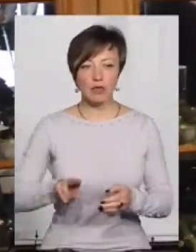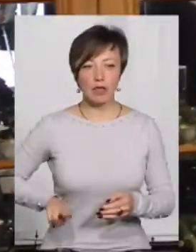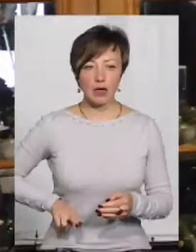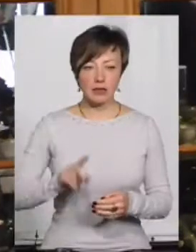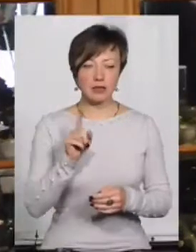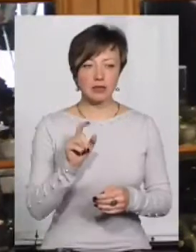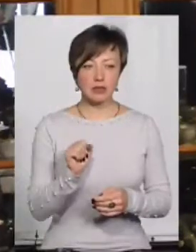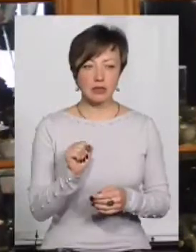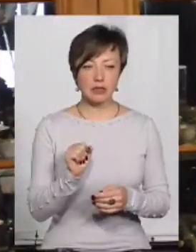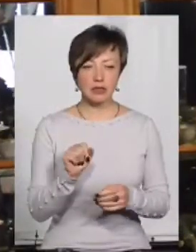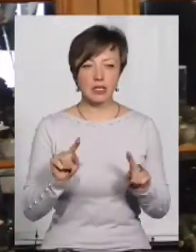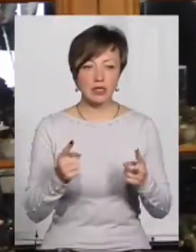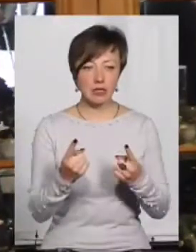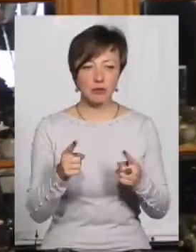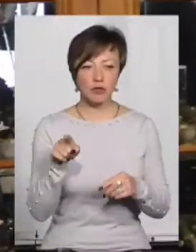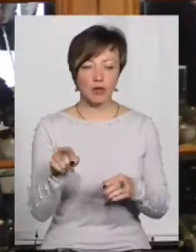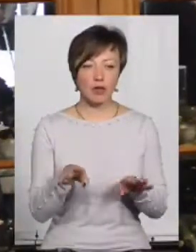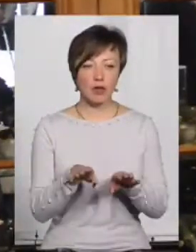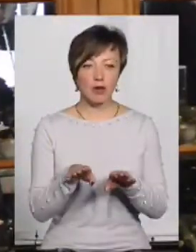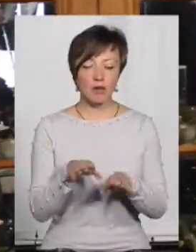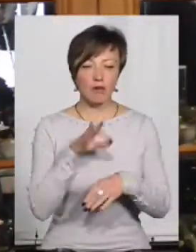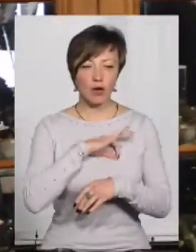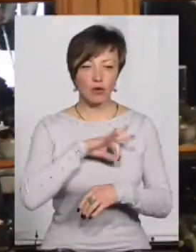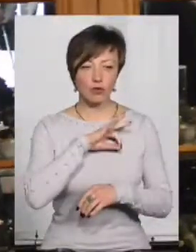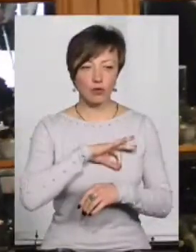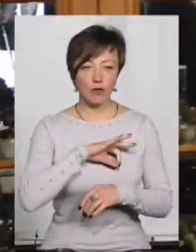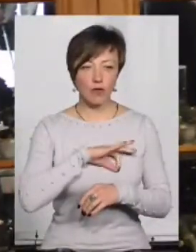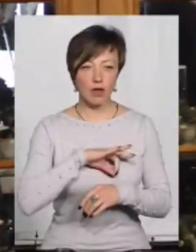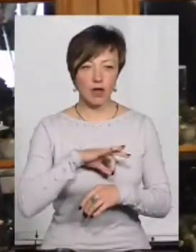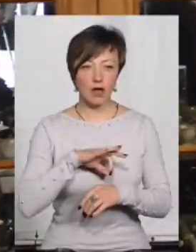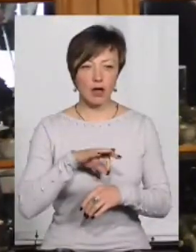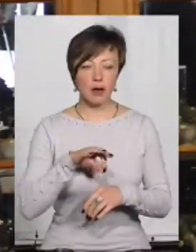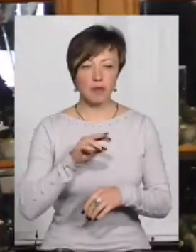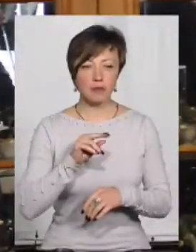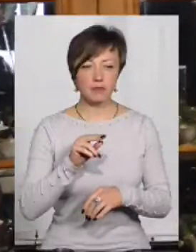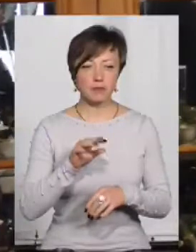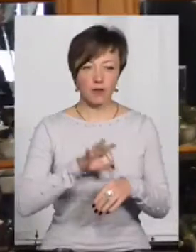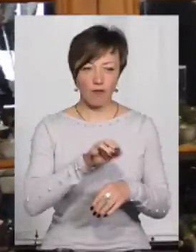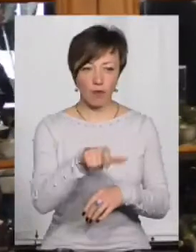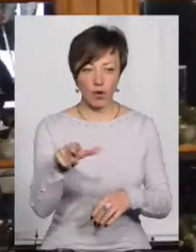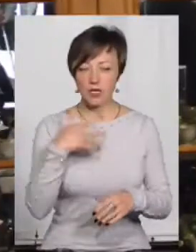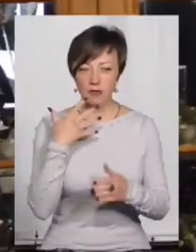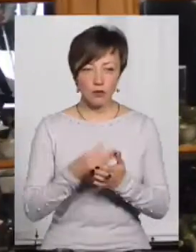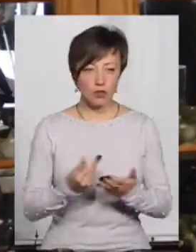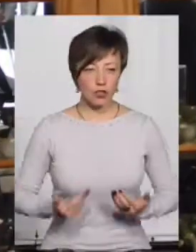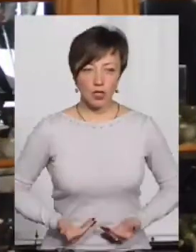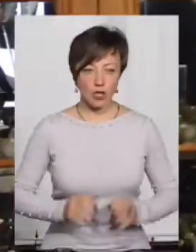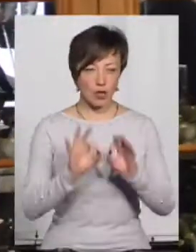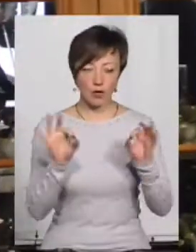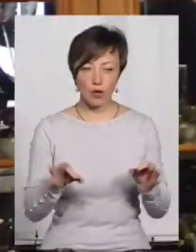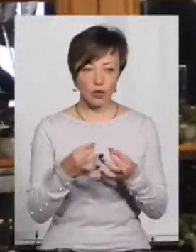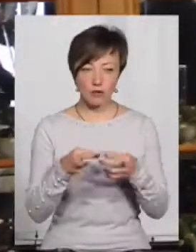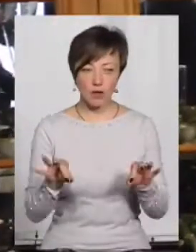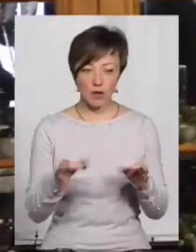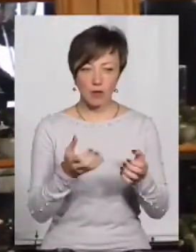затримали, що вона там використовувала підопічних. Я за своє життя ніколи не дозволяю нікому